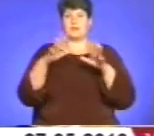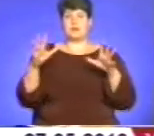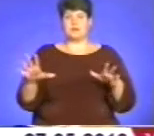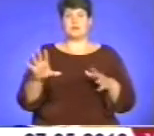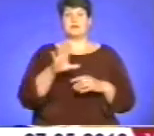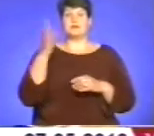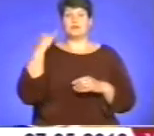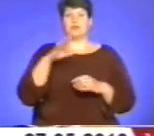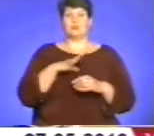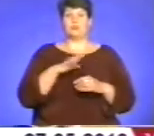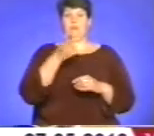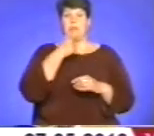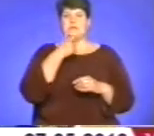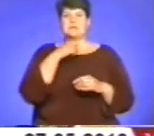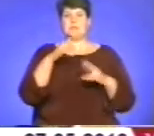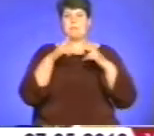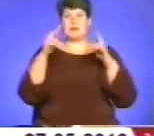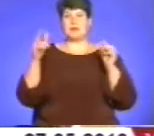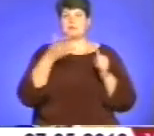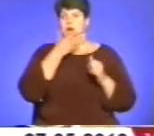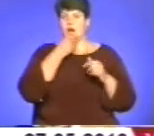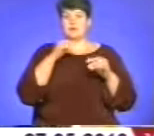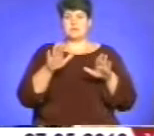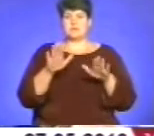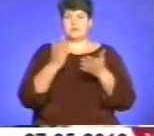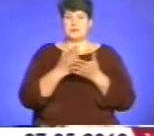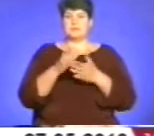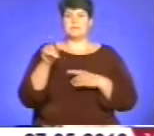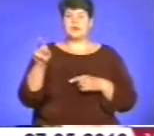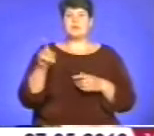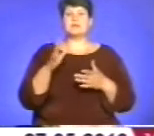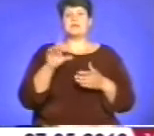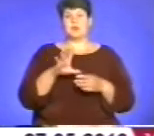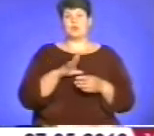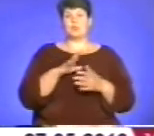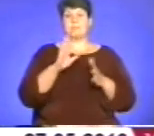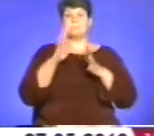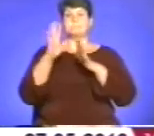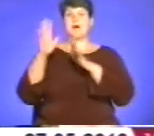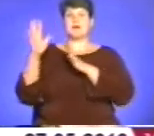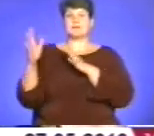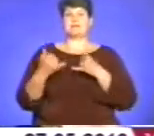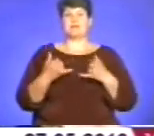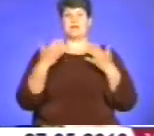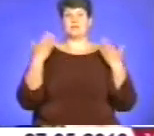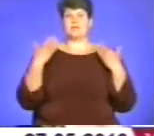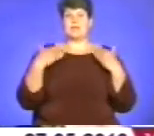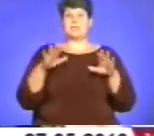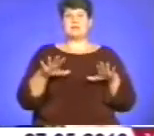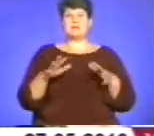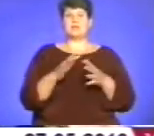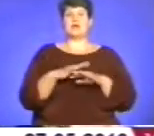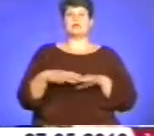опанський палац, дуже малювниче місце, і там посував би парк відпочинку для місцевого населення.